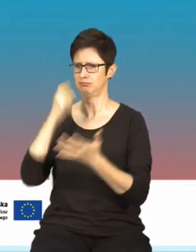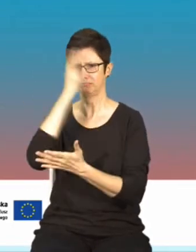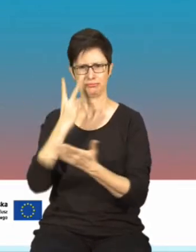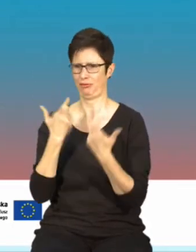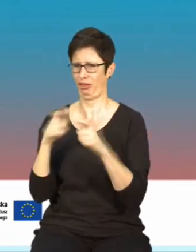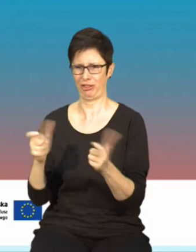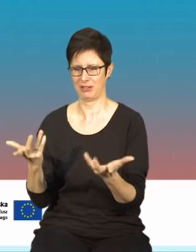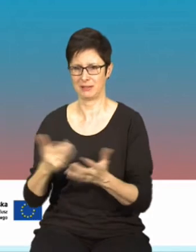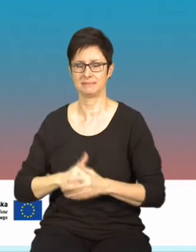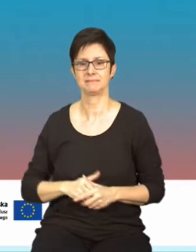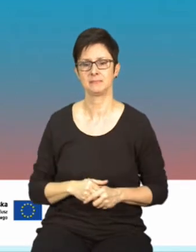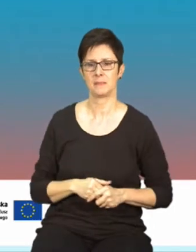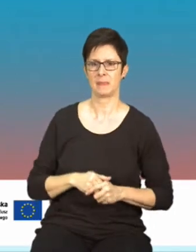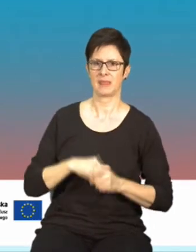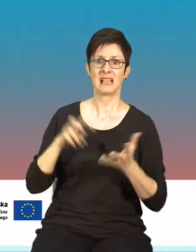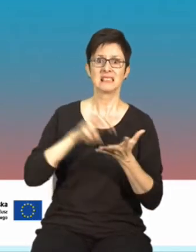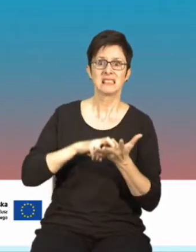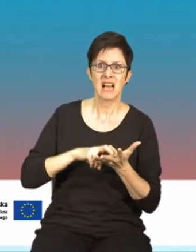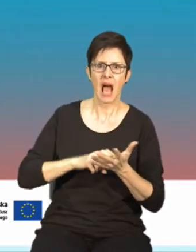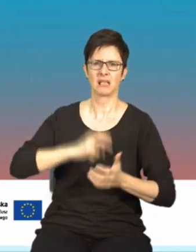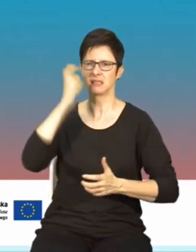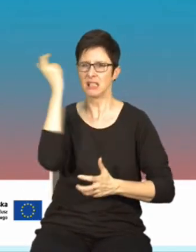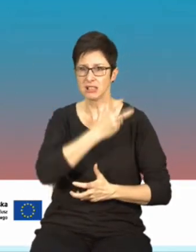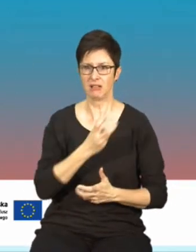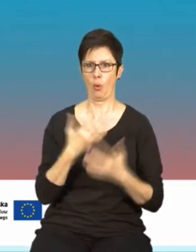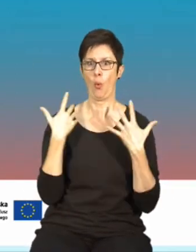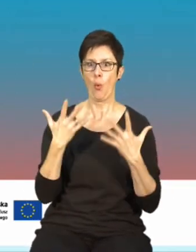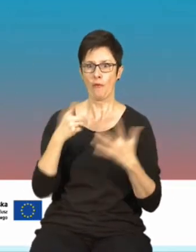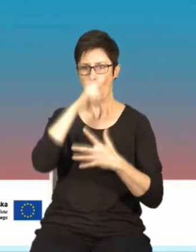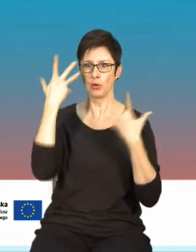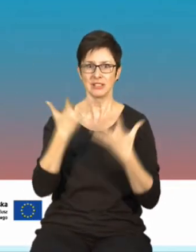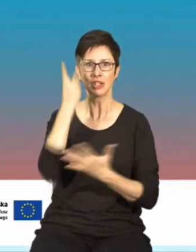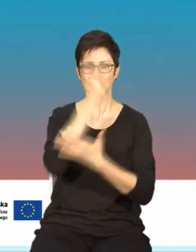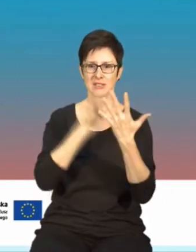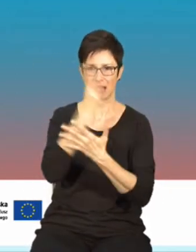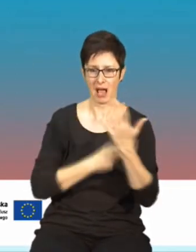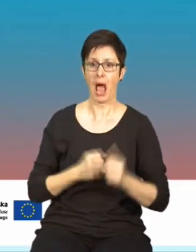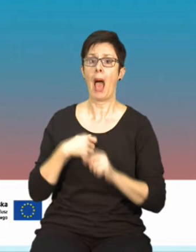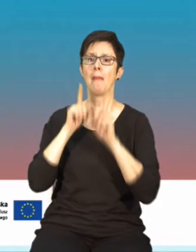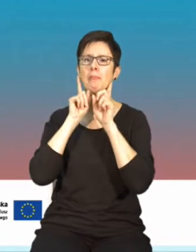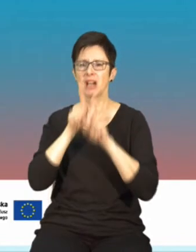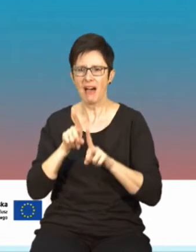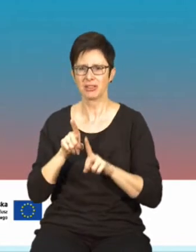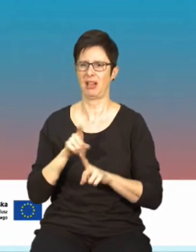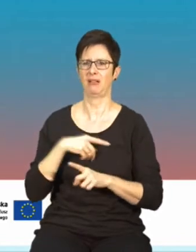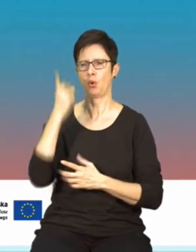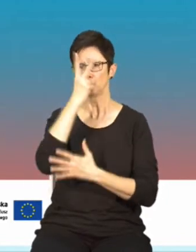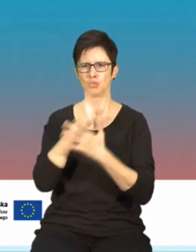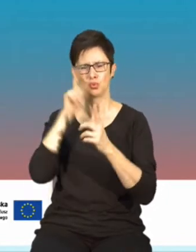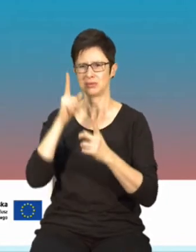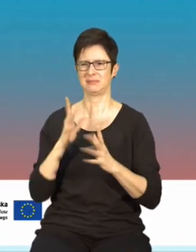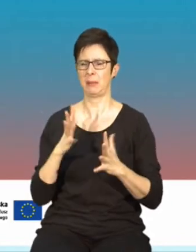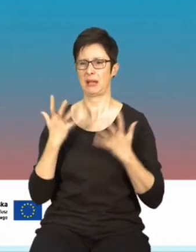Strach się świetnie sprzedaje, sensacja się świetnie sprzedaje, nauka sprzedaje się dużo, dużo gorzej. I